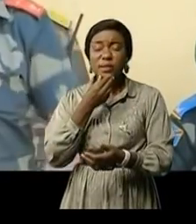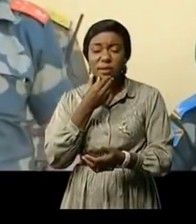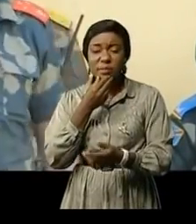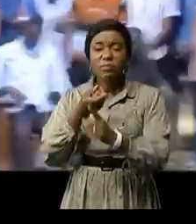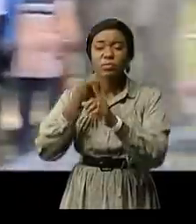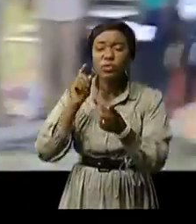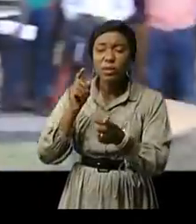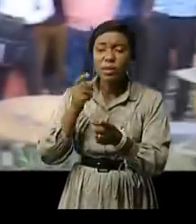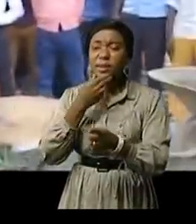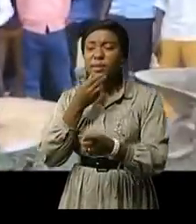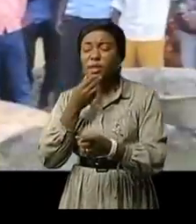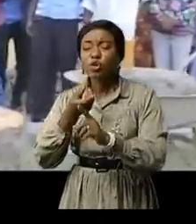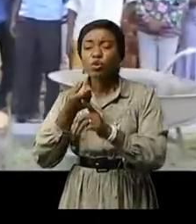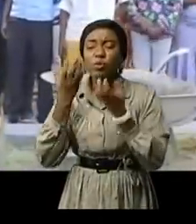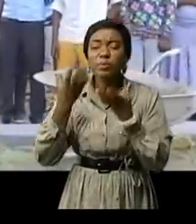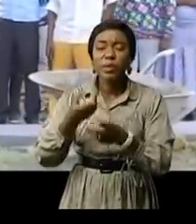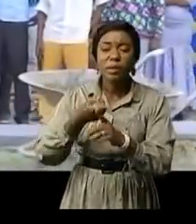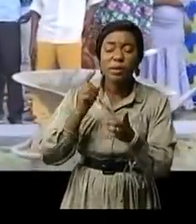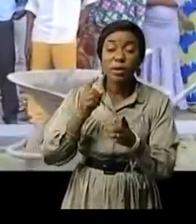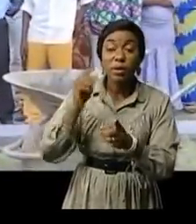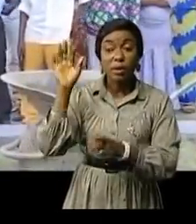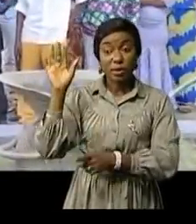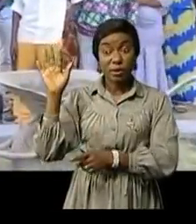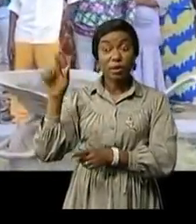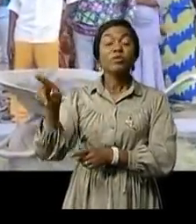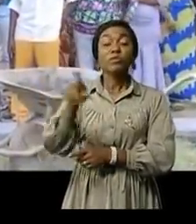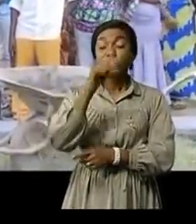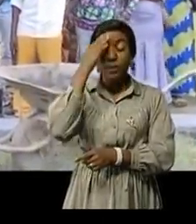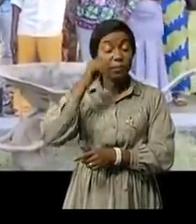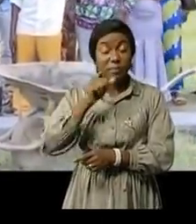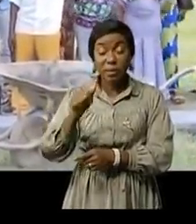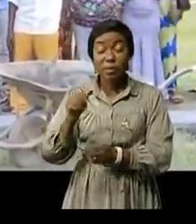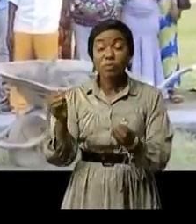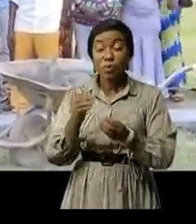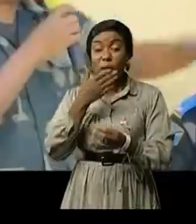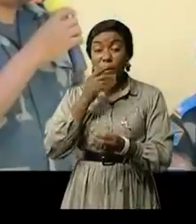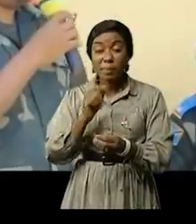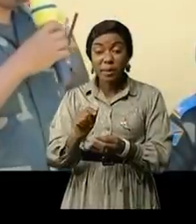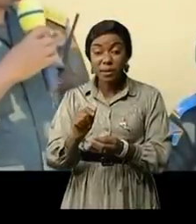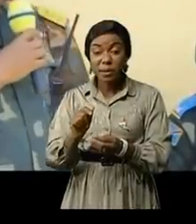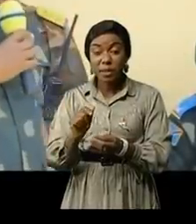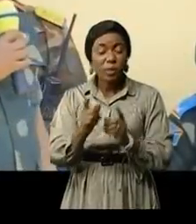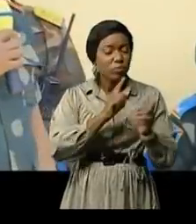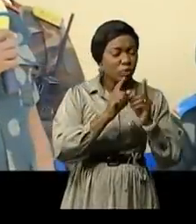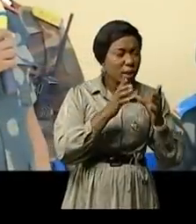arrivés au Katanda combien vous ne savez pas ce que vous êtes parce que vous ne connaissez même pas vos voisins